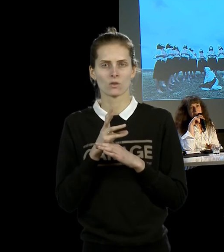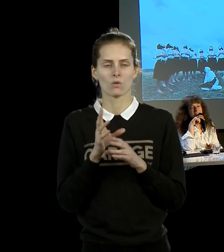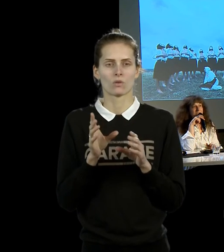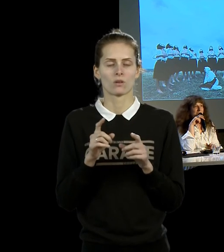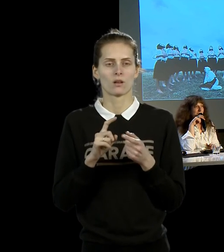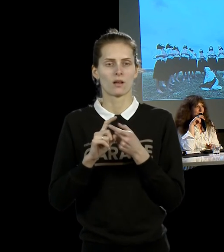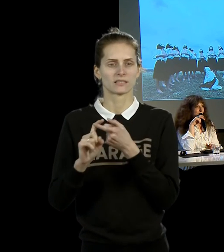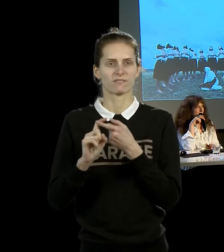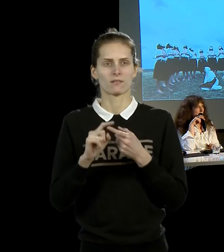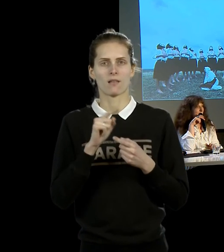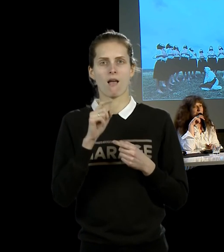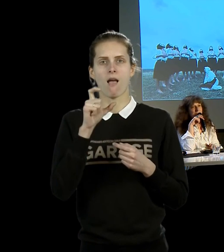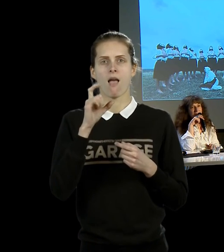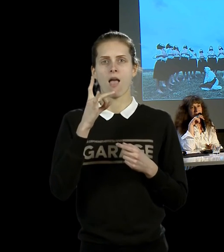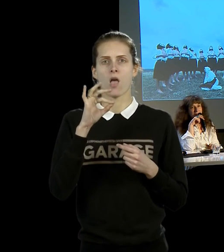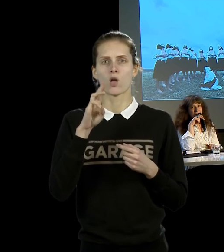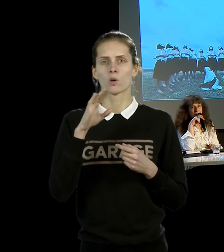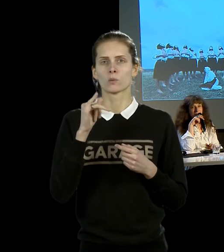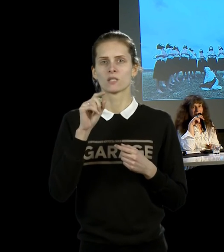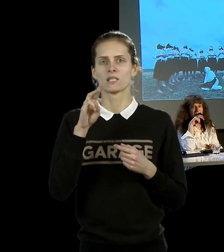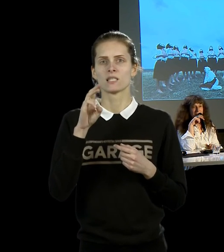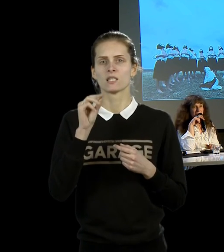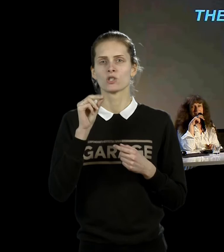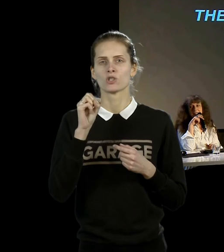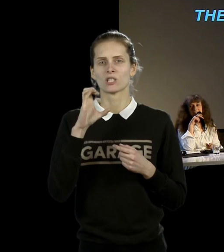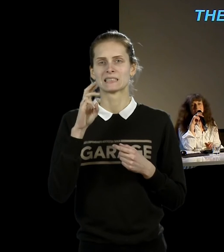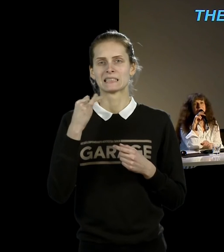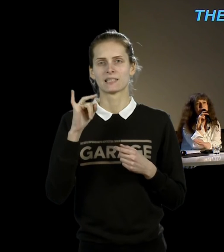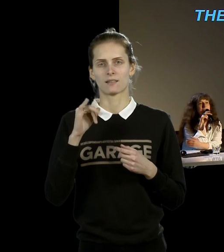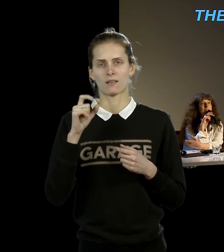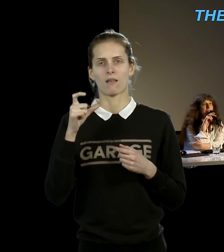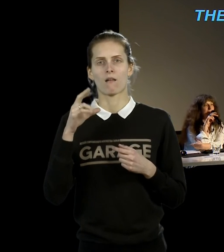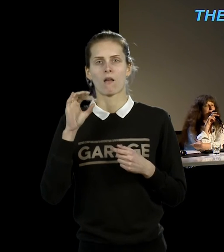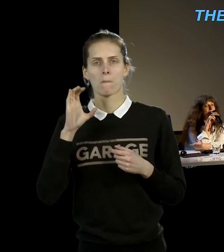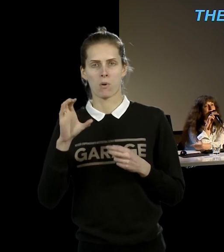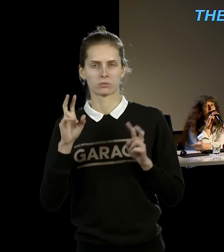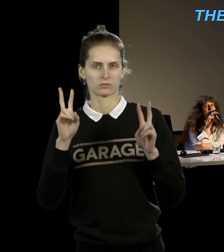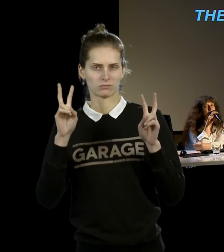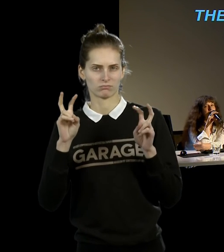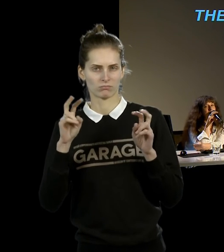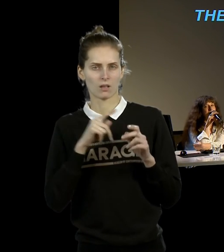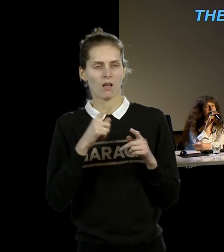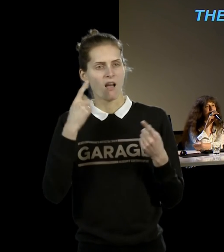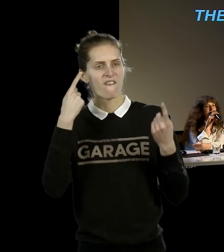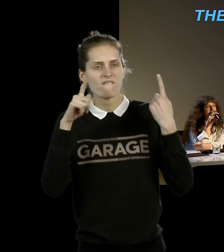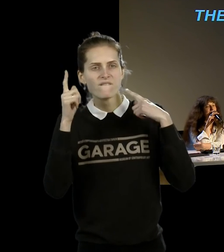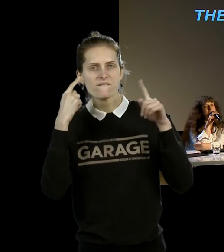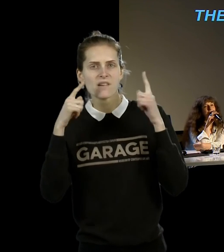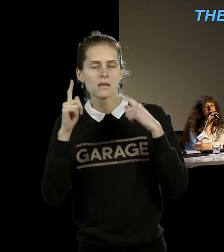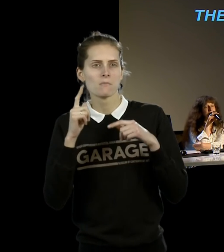эпос балканский с такими псевдофольклорными, с неким исследованием вымышленных более-менее